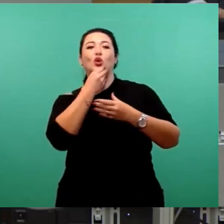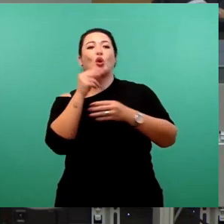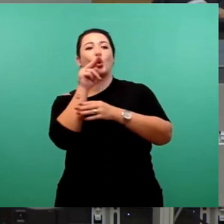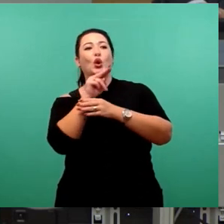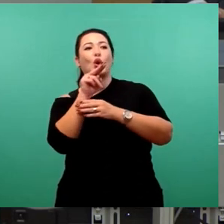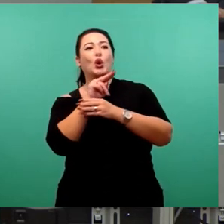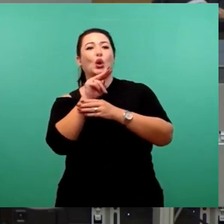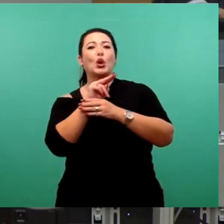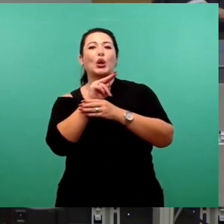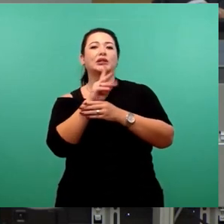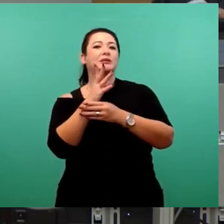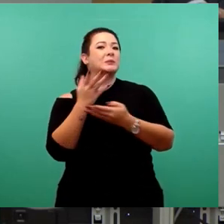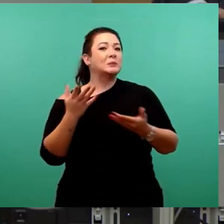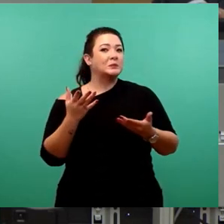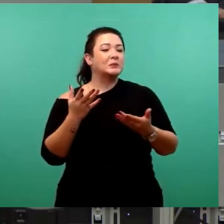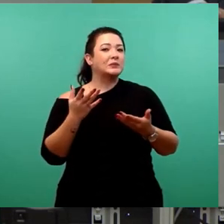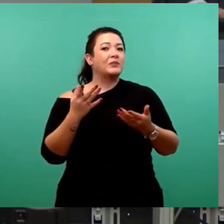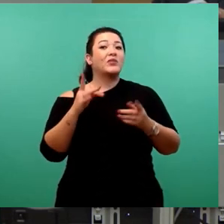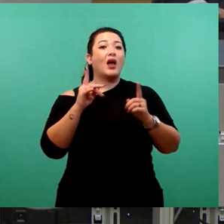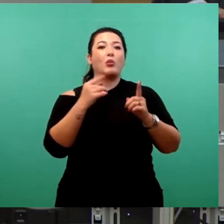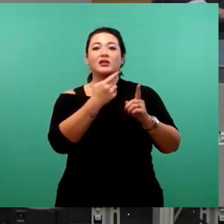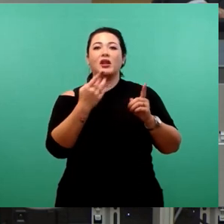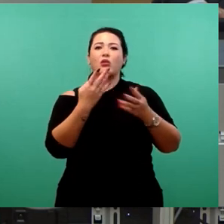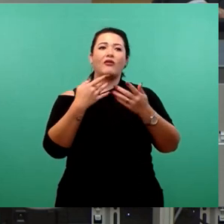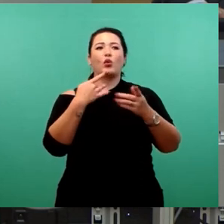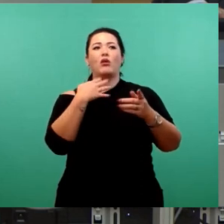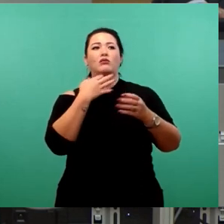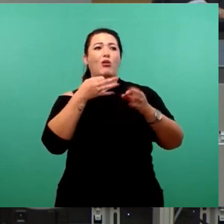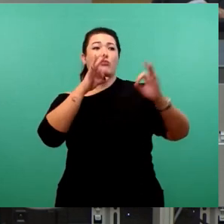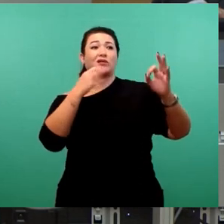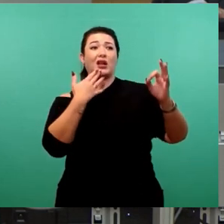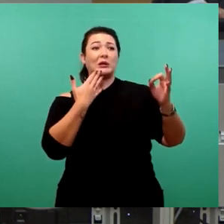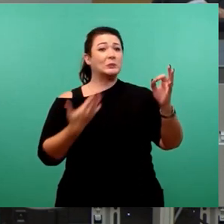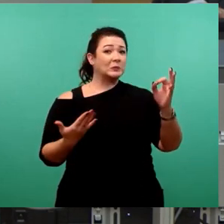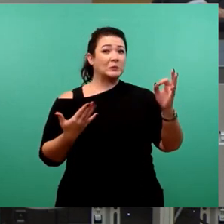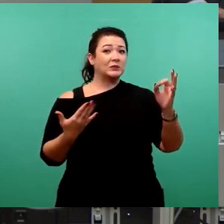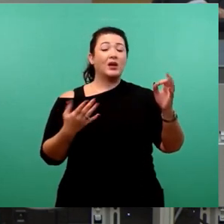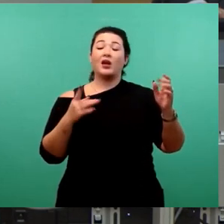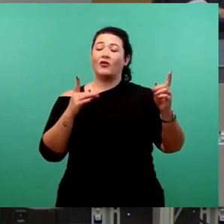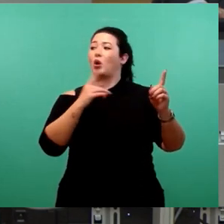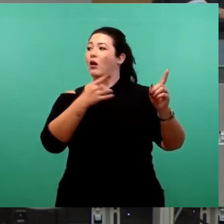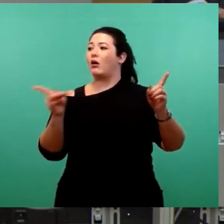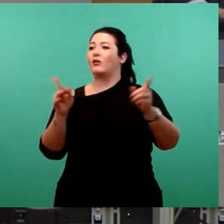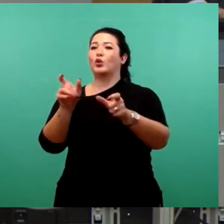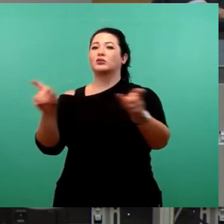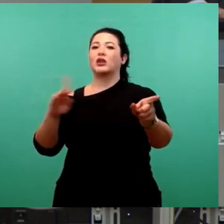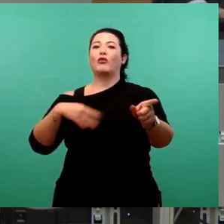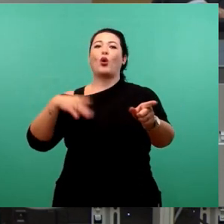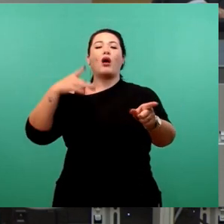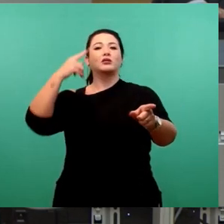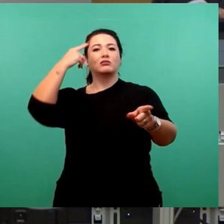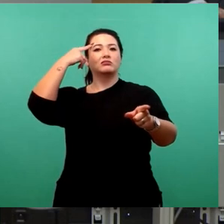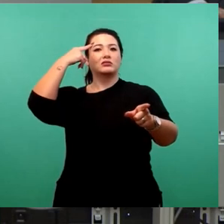herauszuhalten und sich etwas Besseres zu dünken, gleichsam immer im Tal der Ahnungslosen? Ich höre sehr wohl,